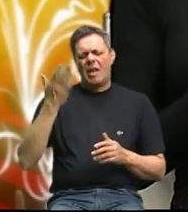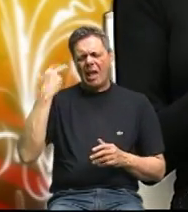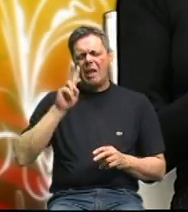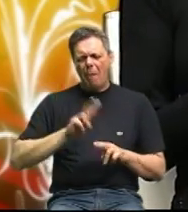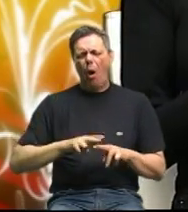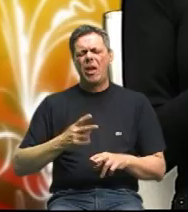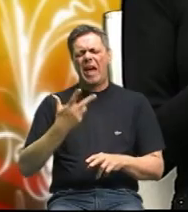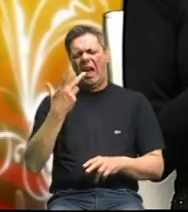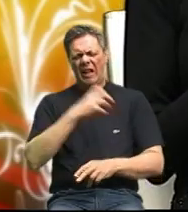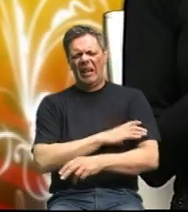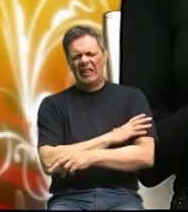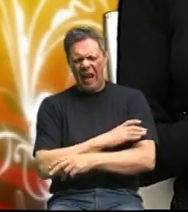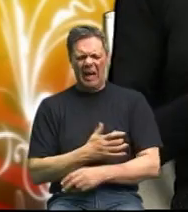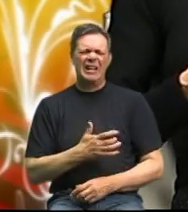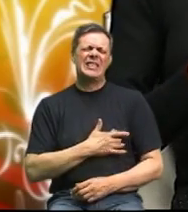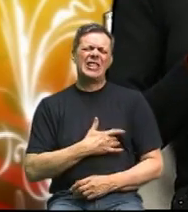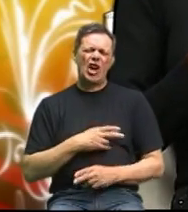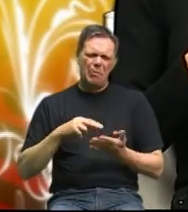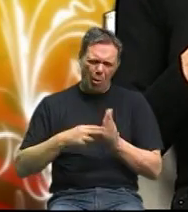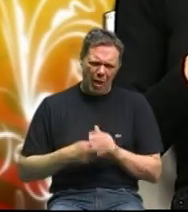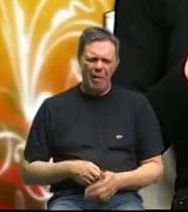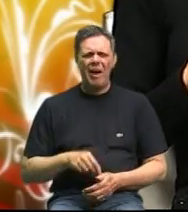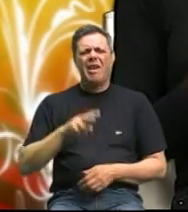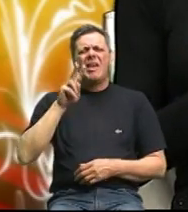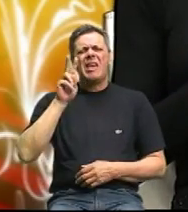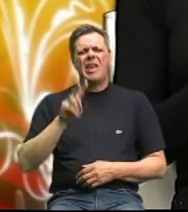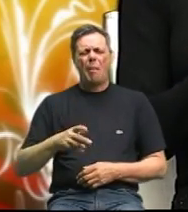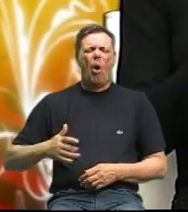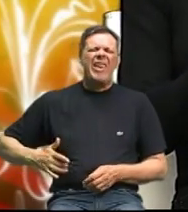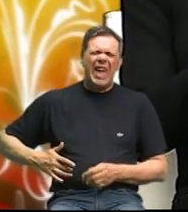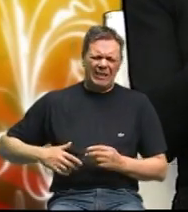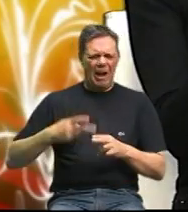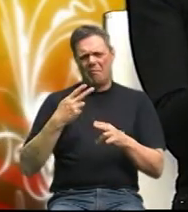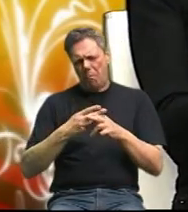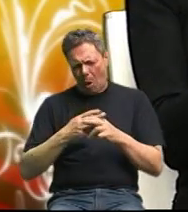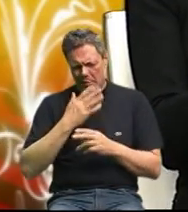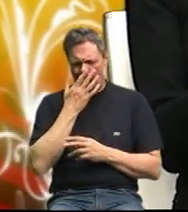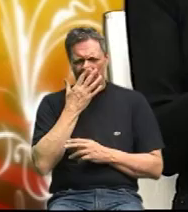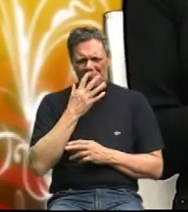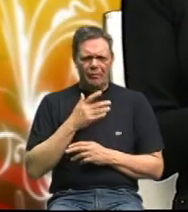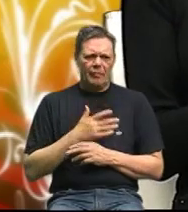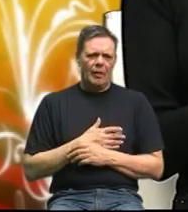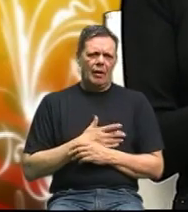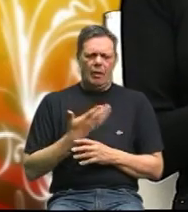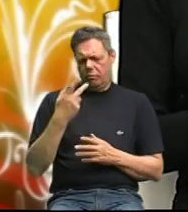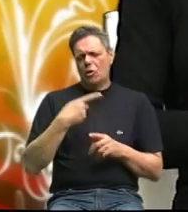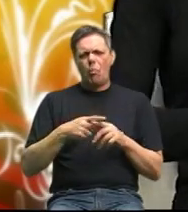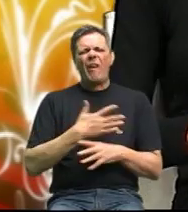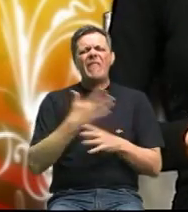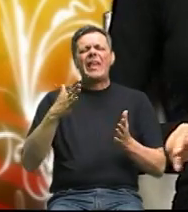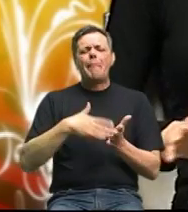tlak imal kardiovaskularne bolesti imal jetra to bila jedan velika masnoća